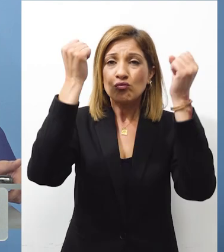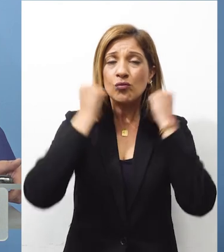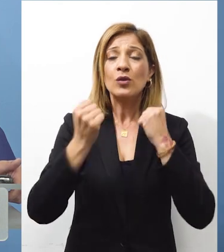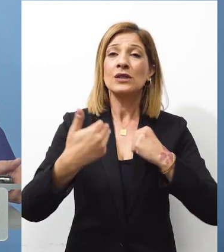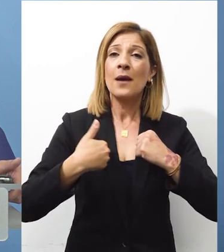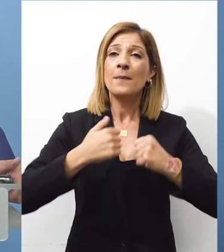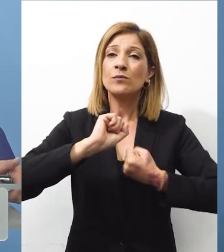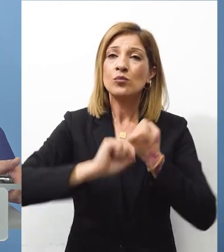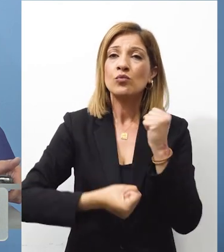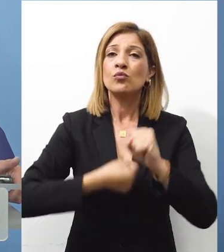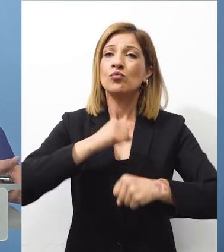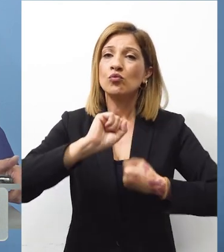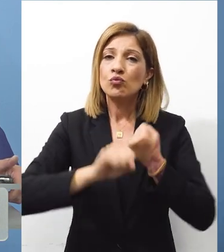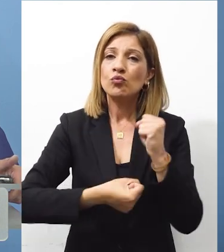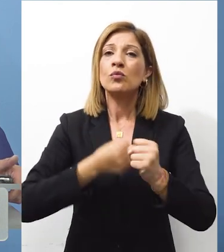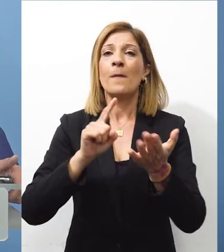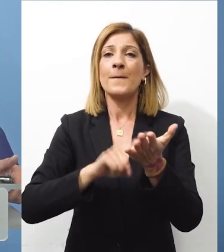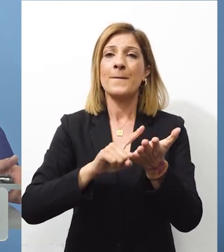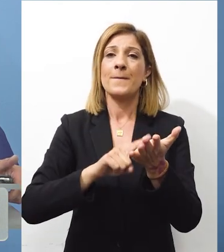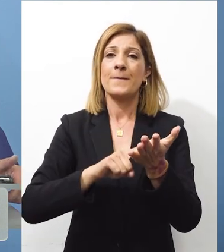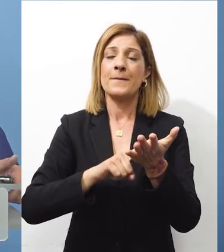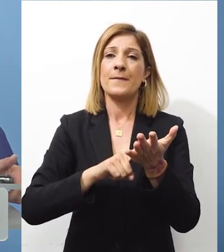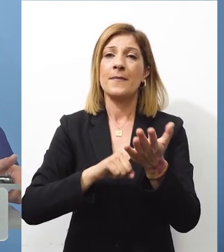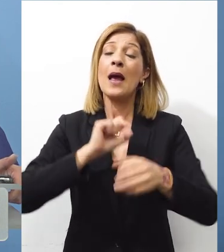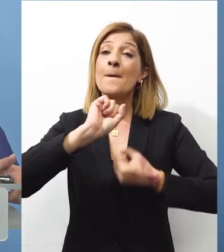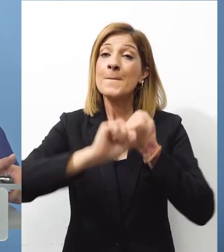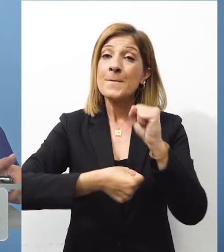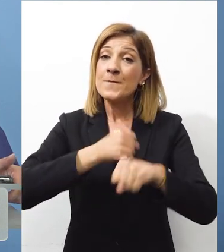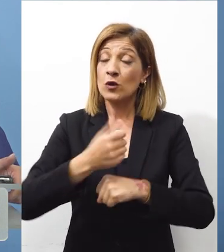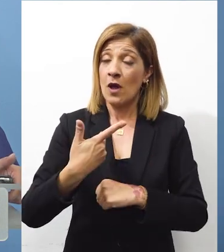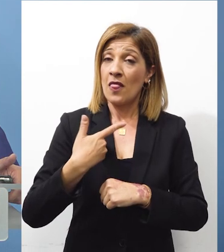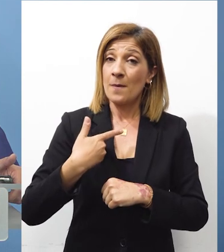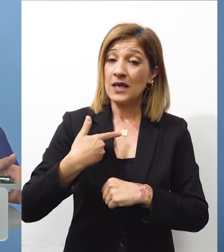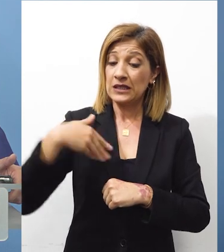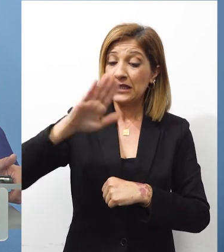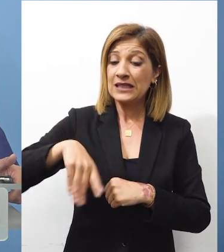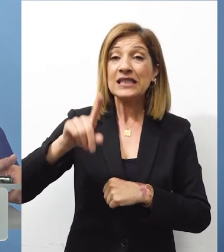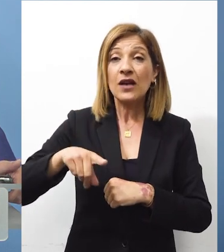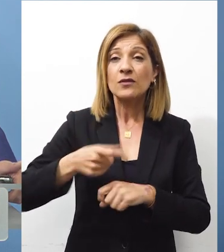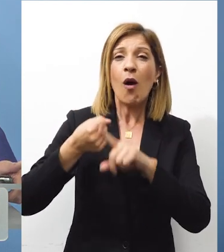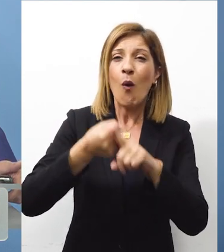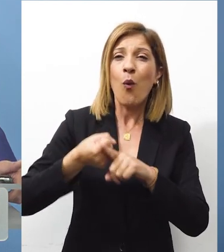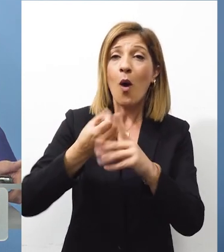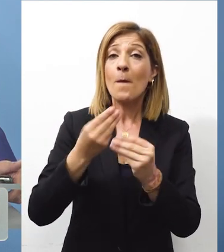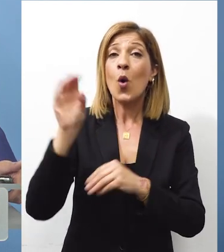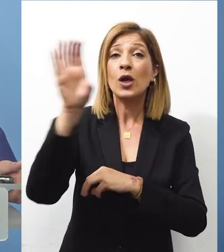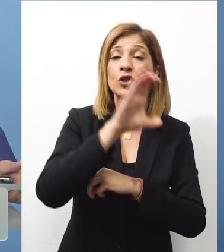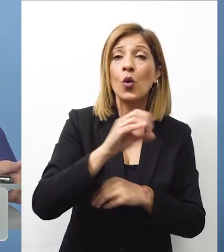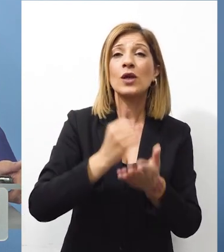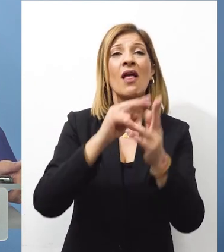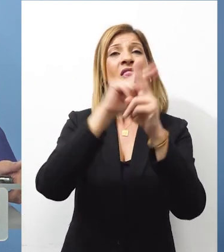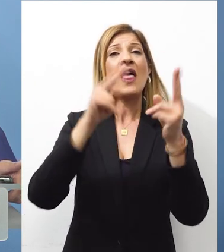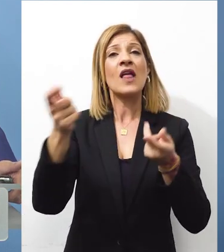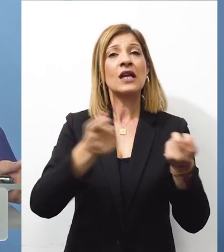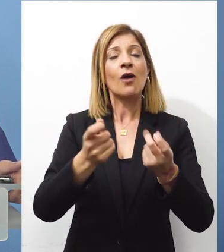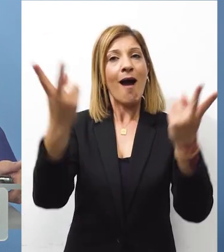καταβάλουμε αυτές τις προσπάθειες. Πρέπει να πούμε ότι οι προσπάθειες εντείνονται το τελευταίο διάστημα. Είναι πολλά τα κράτη, αλλά και οι διεθνείς οργανισμοί,